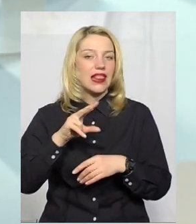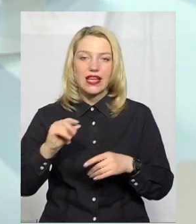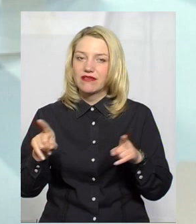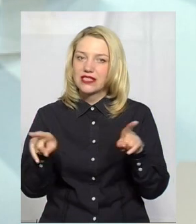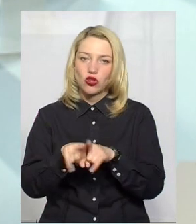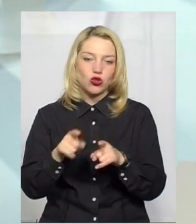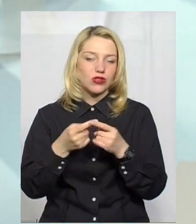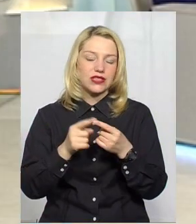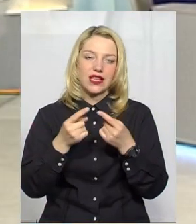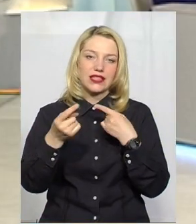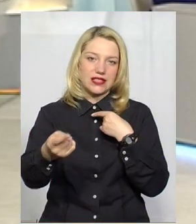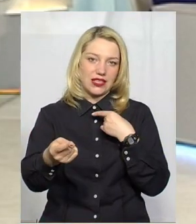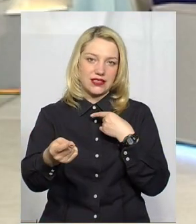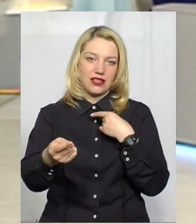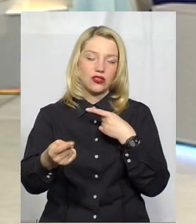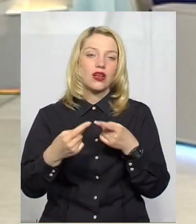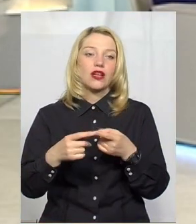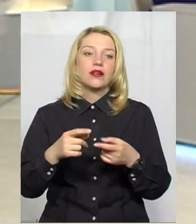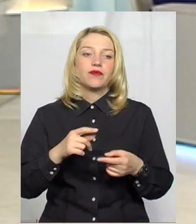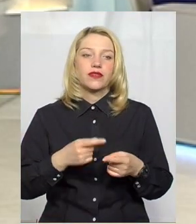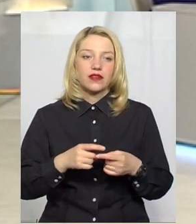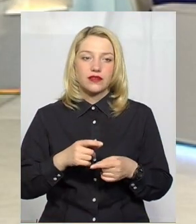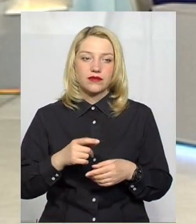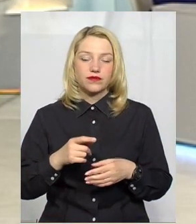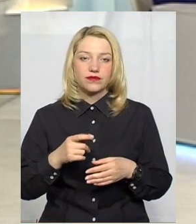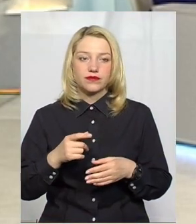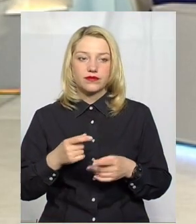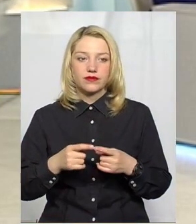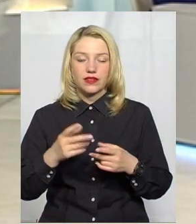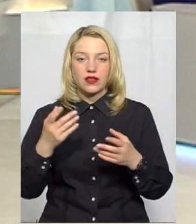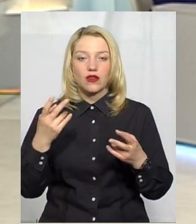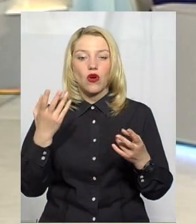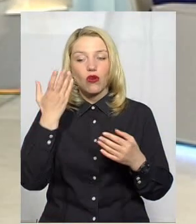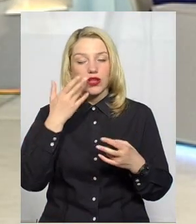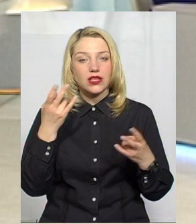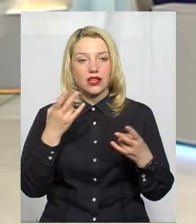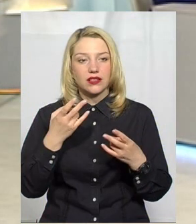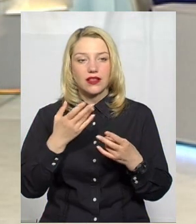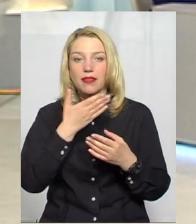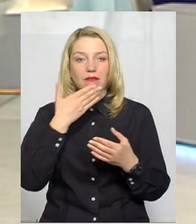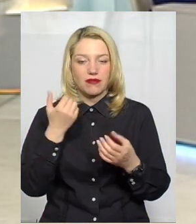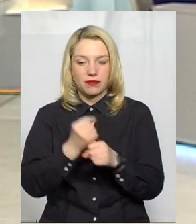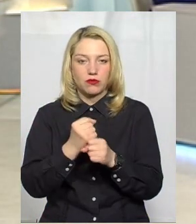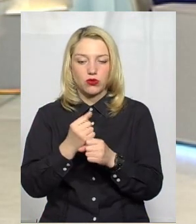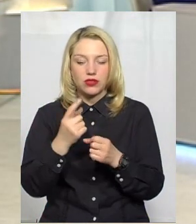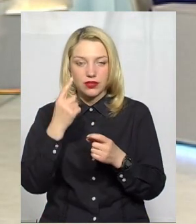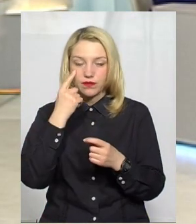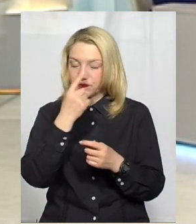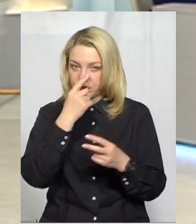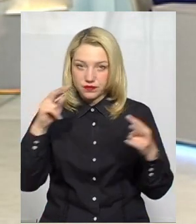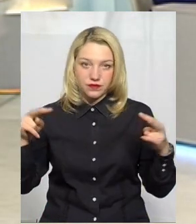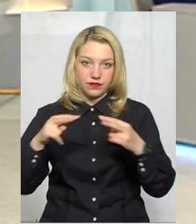це дистанційно. Ти не працюєш віч на віч з дитиною. І щодо корекційного